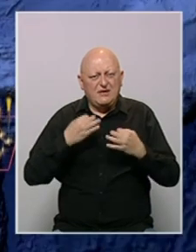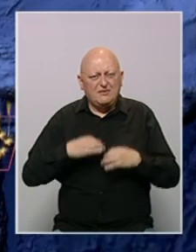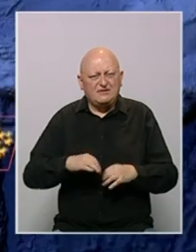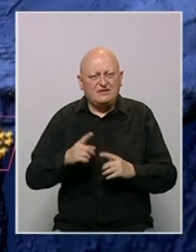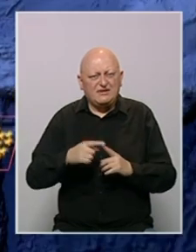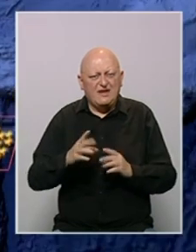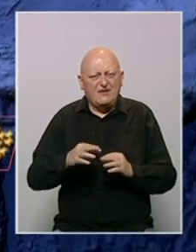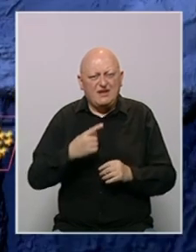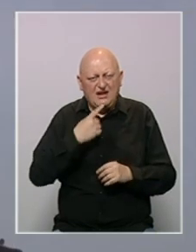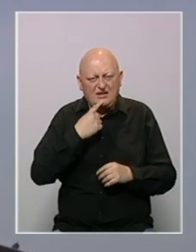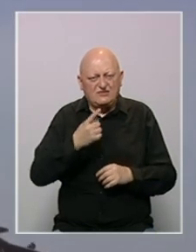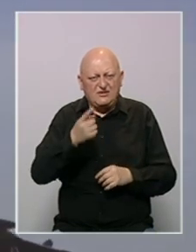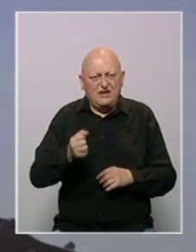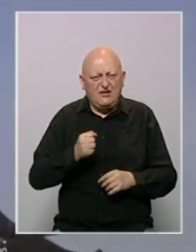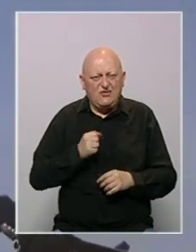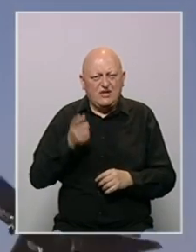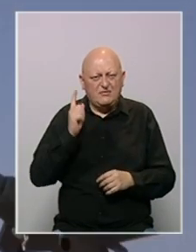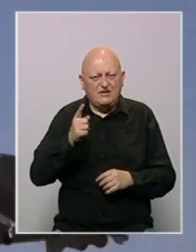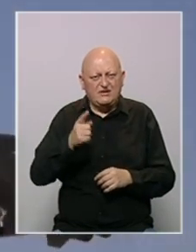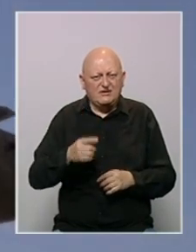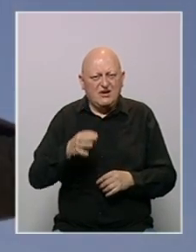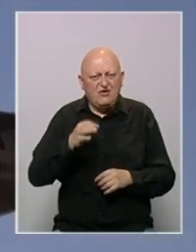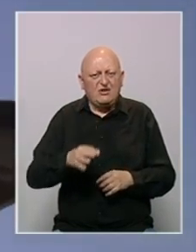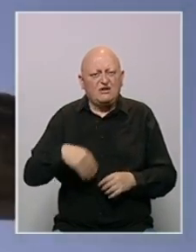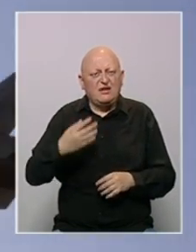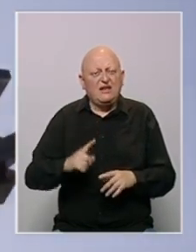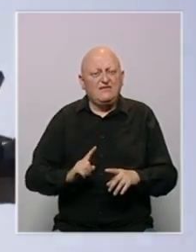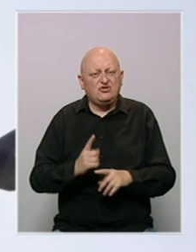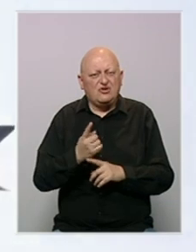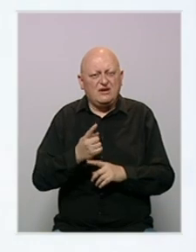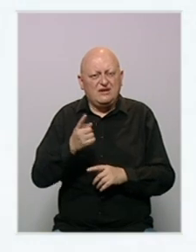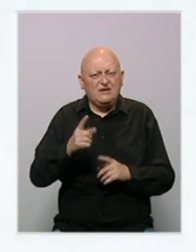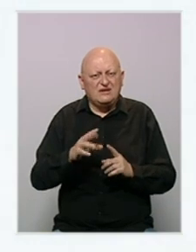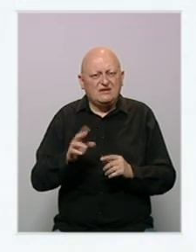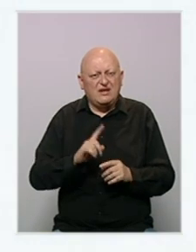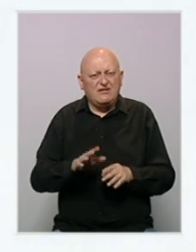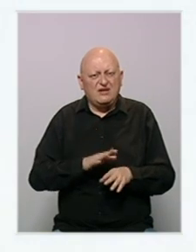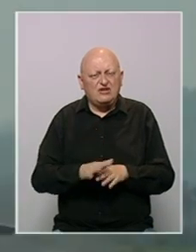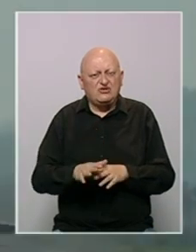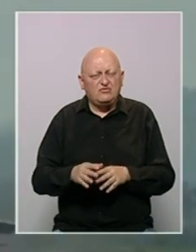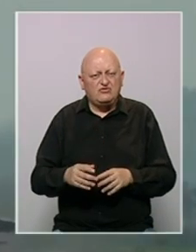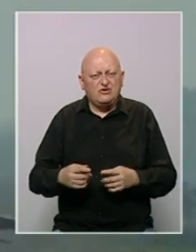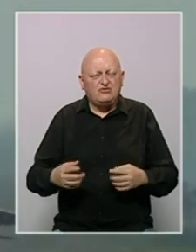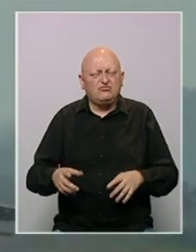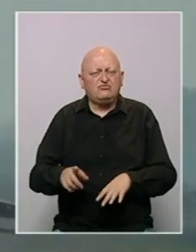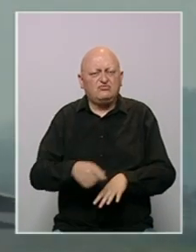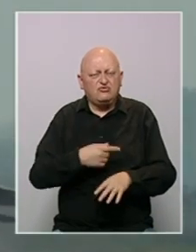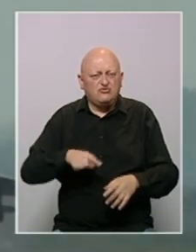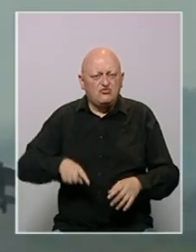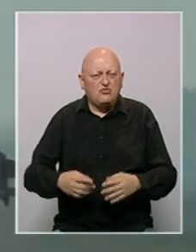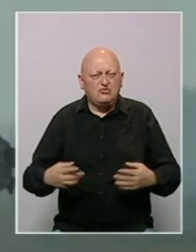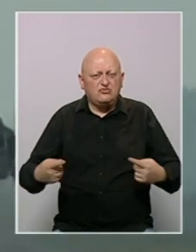kabineta predsjednice Tajvana navedeno je da je vojna prijetnja za ovaj otok i dalje visoka, te da se Tajvan neće upuštati u